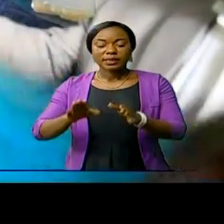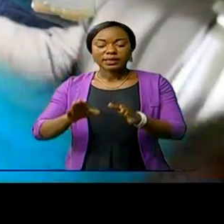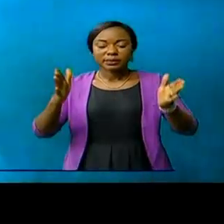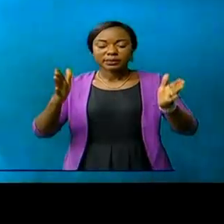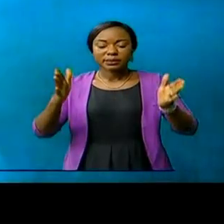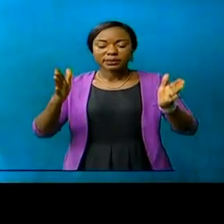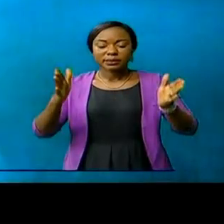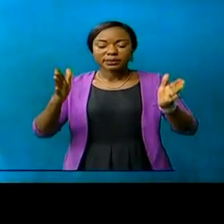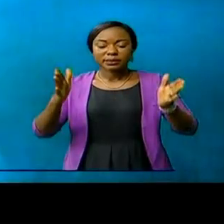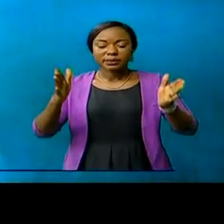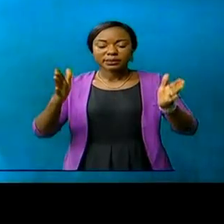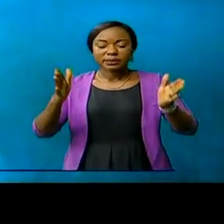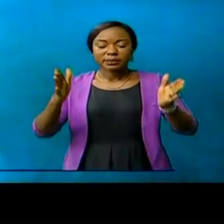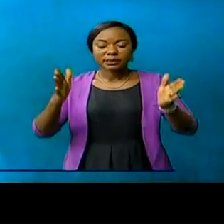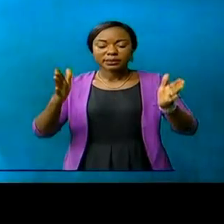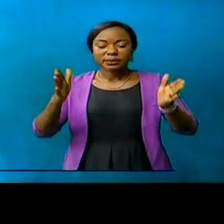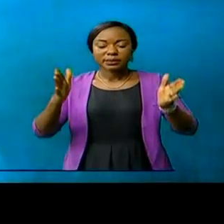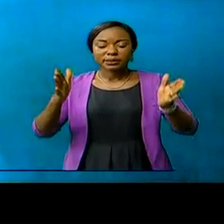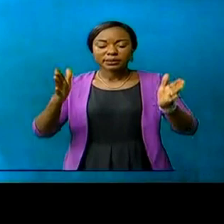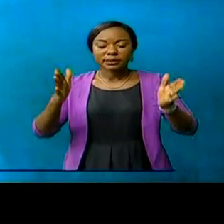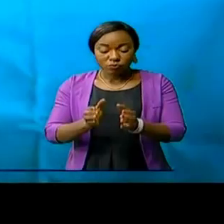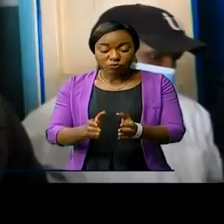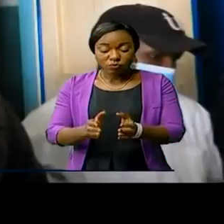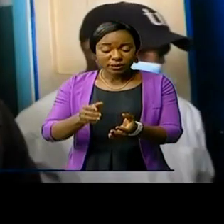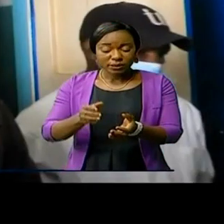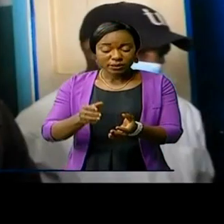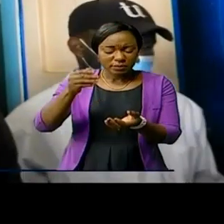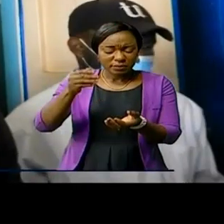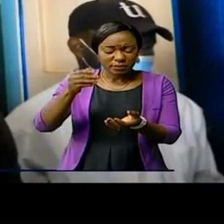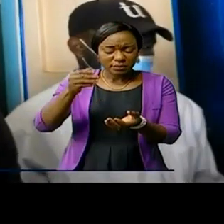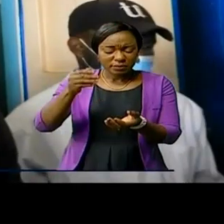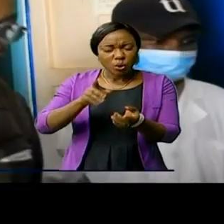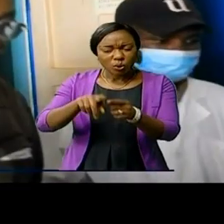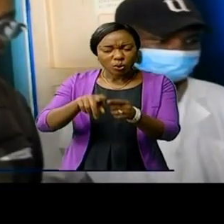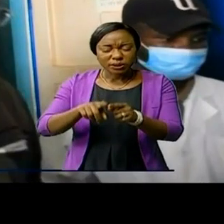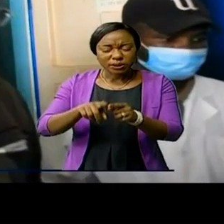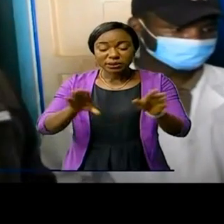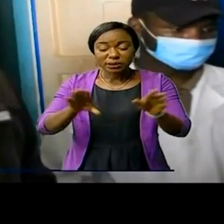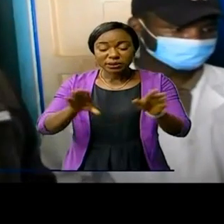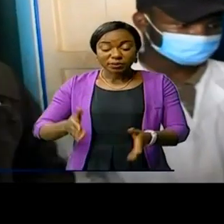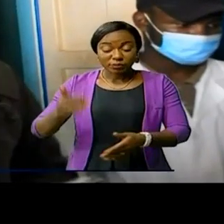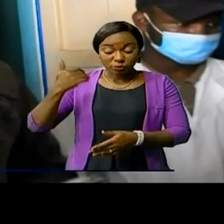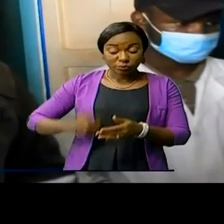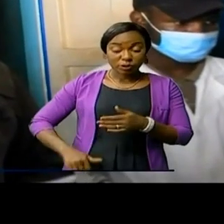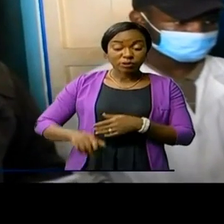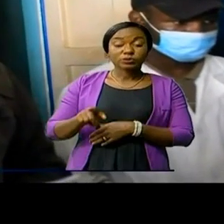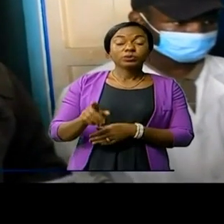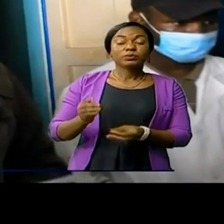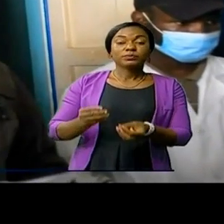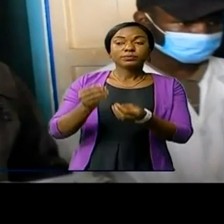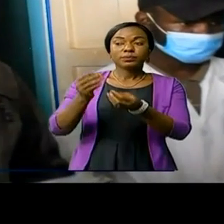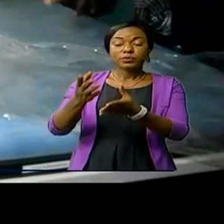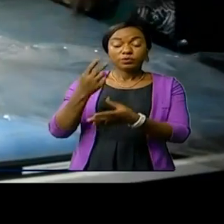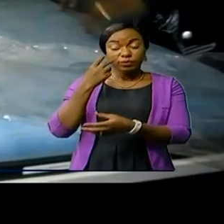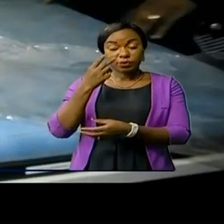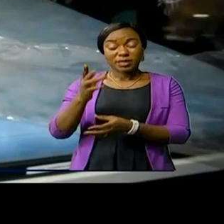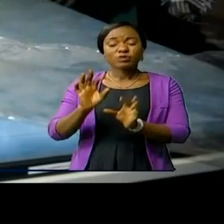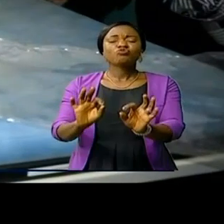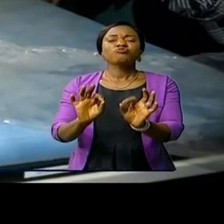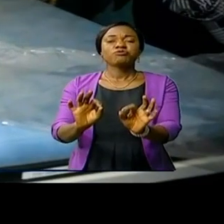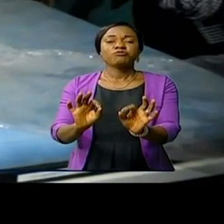une boîte césarienne, une boîte, une table d'opération, c'est celle-là. Vous voyez qu'elle est neuve,